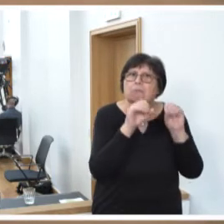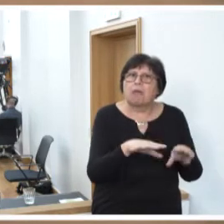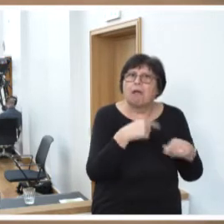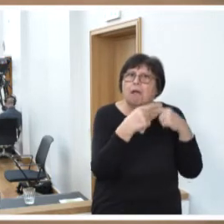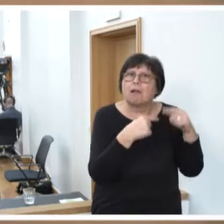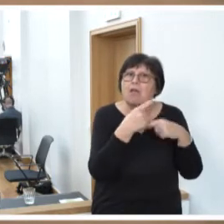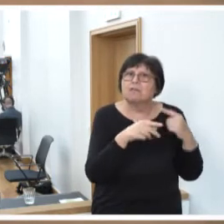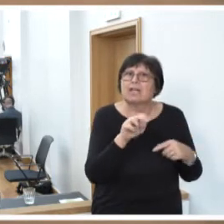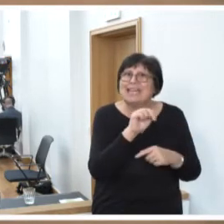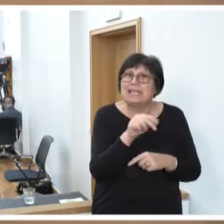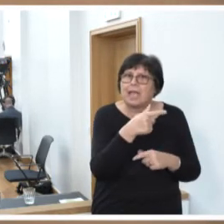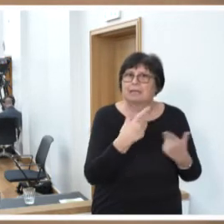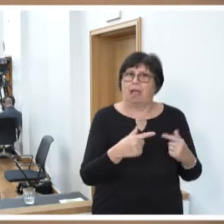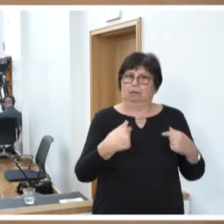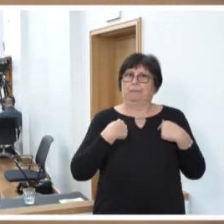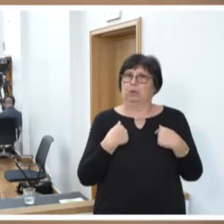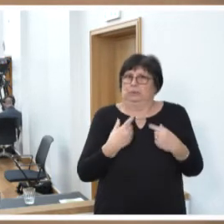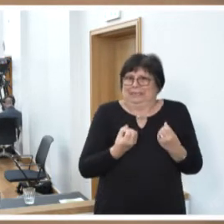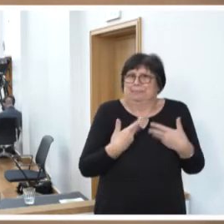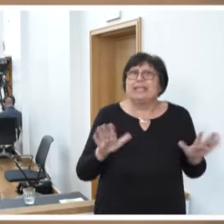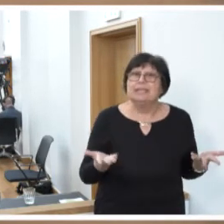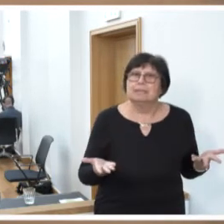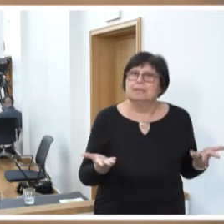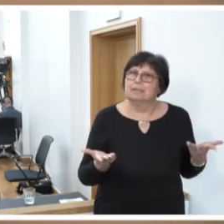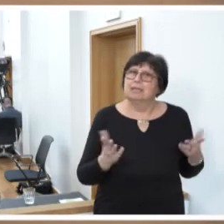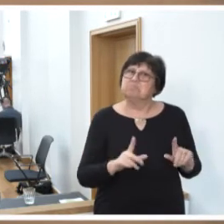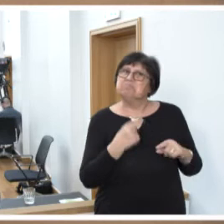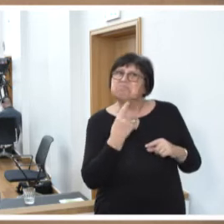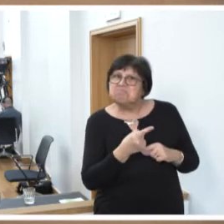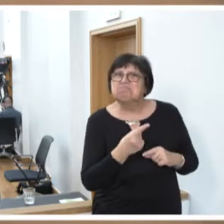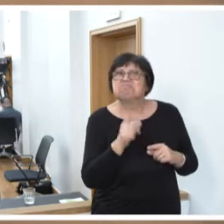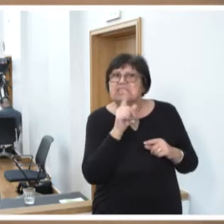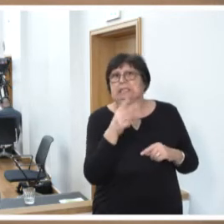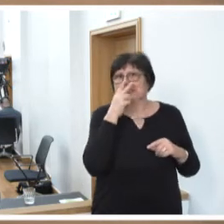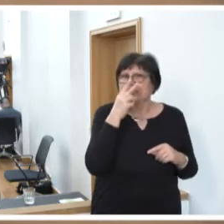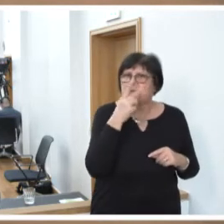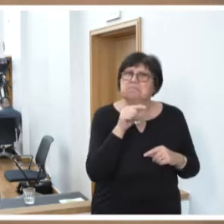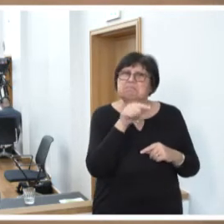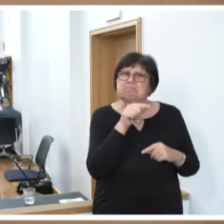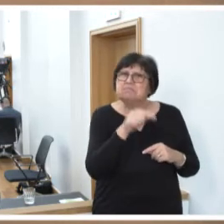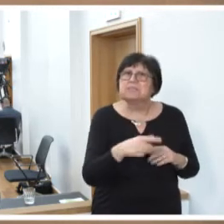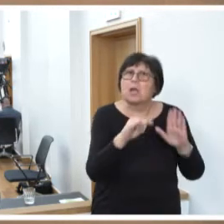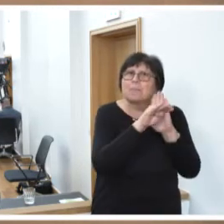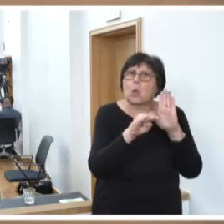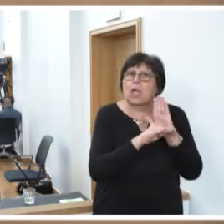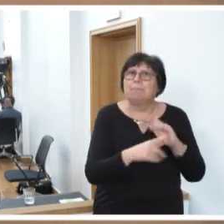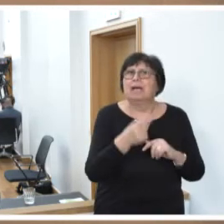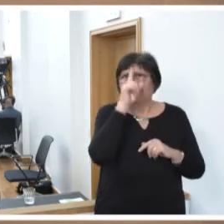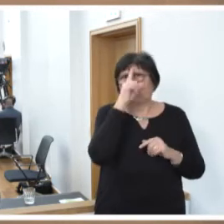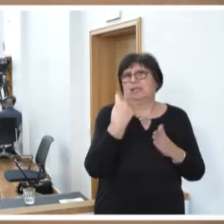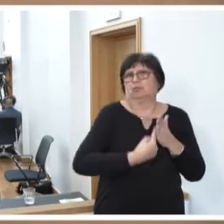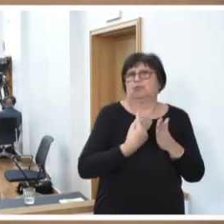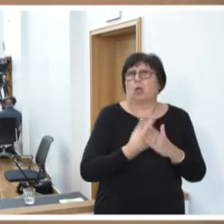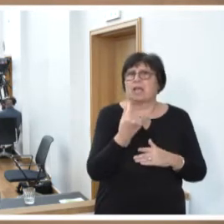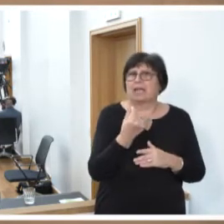die es bei uns nicht gab. Und sich dann herausstellt, diese Software ist mit deutschen Steuergeldern und in